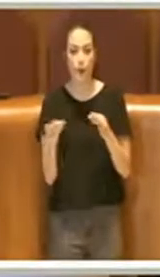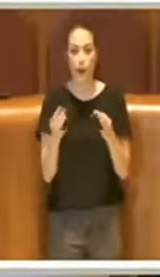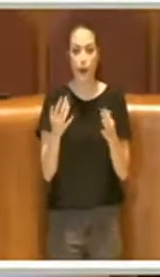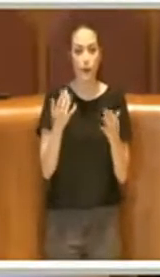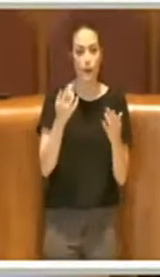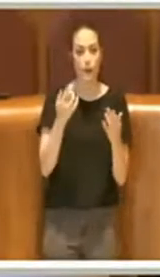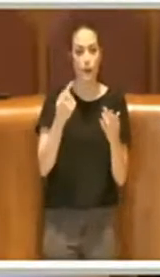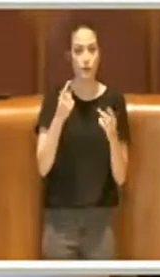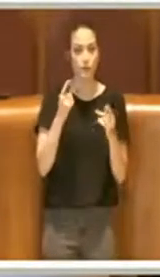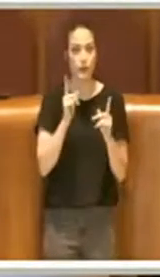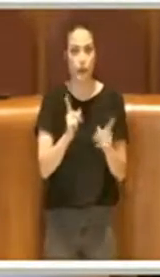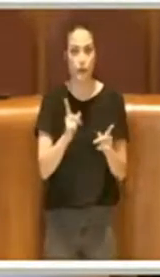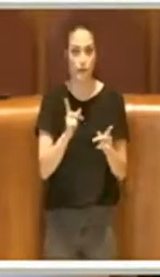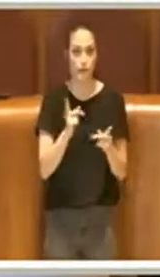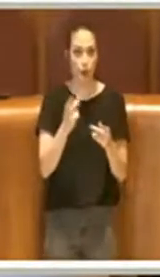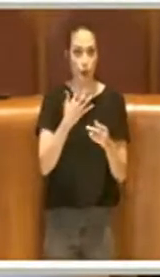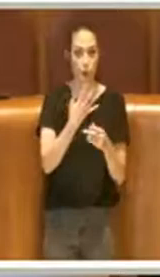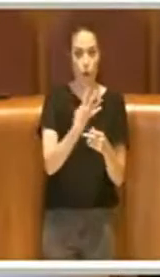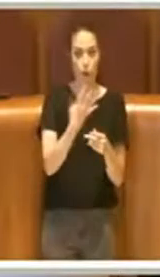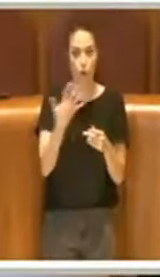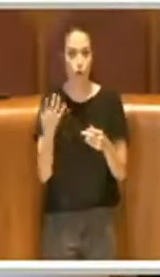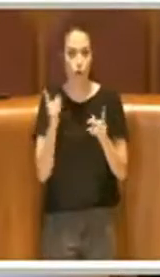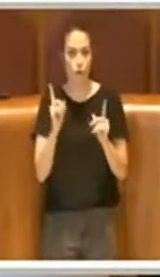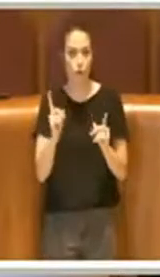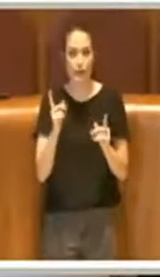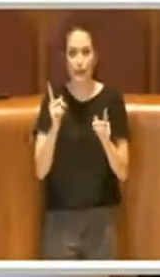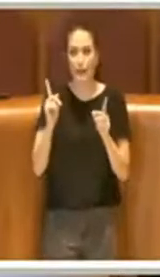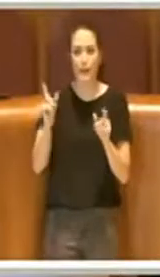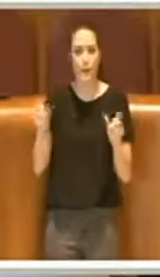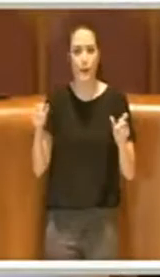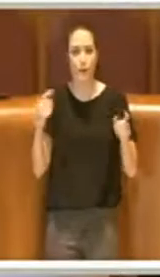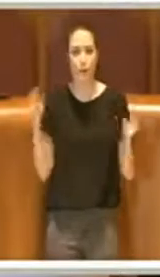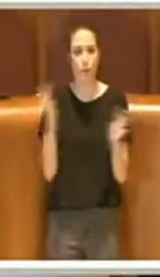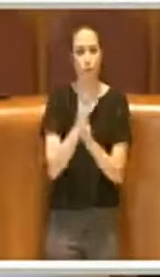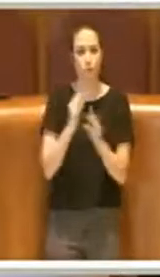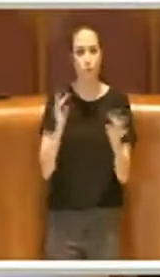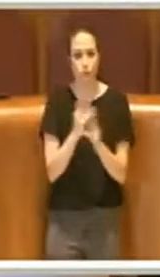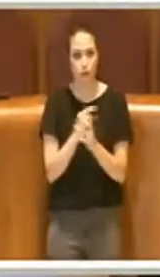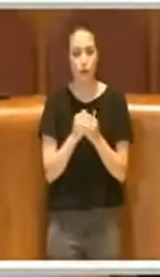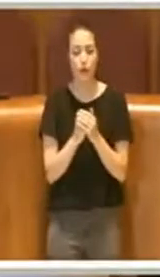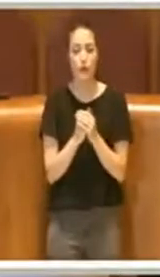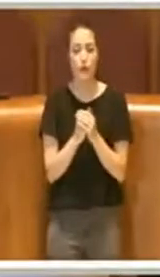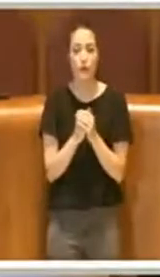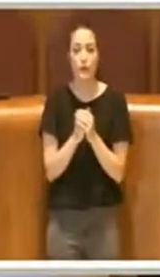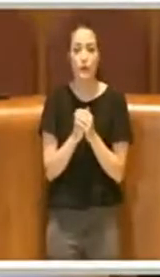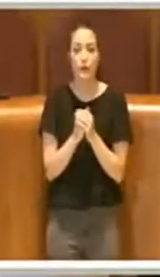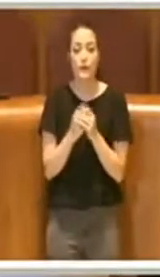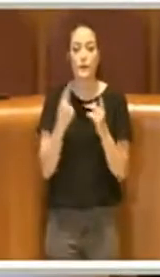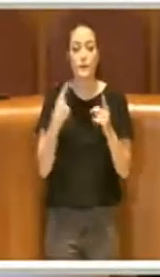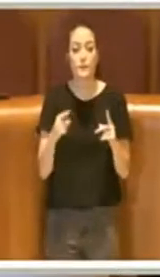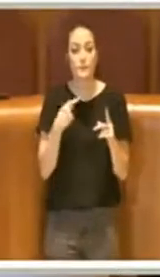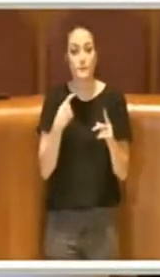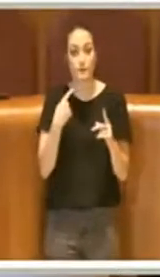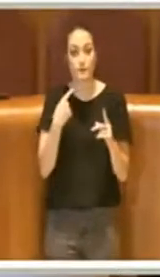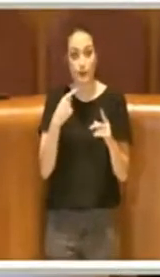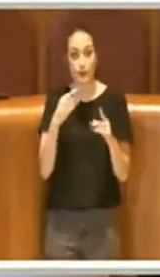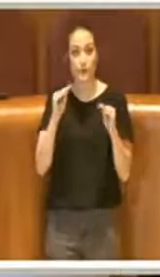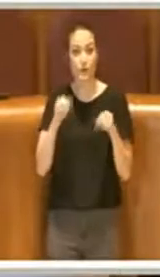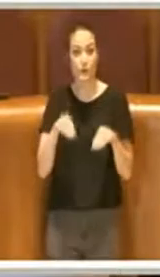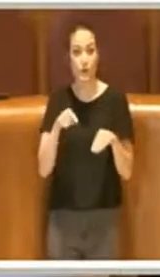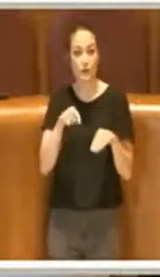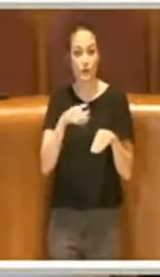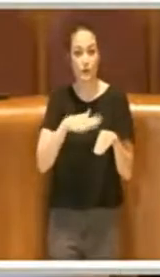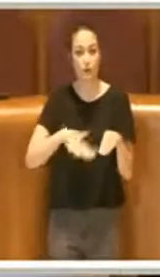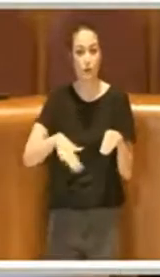di quante persone transitano automaticamente. Ecco, mi sembra che portare all'estremo questa posizione sia, come ho detto